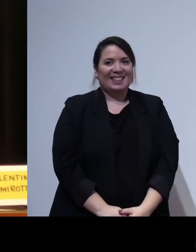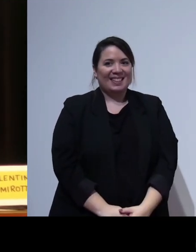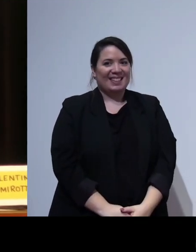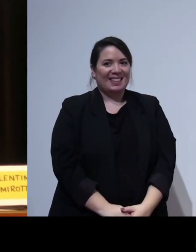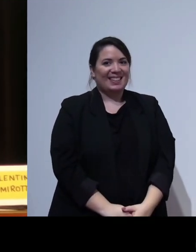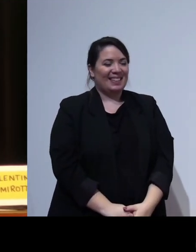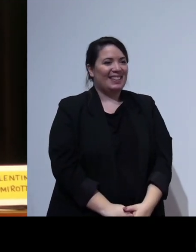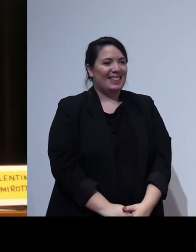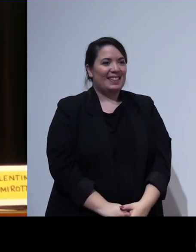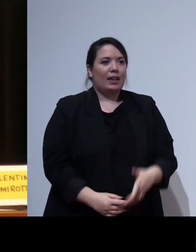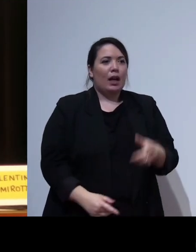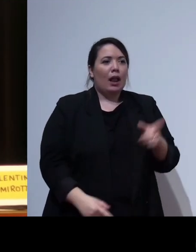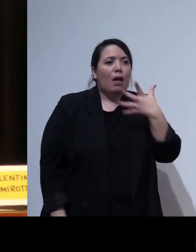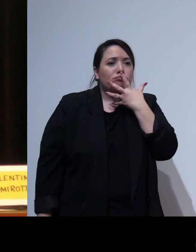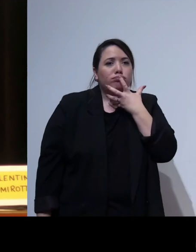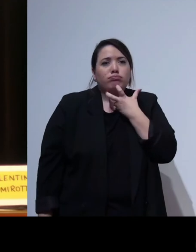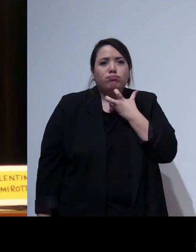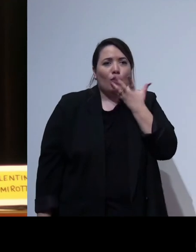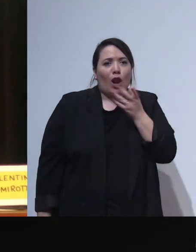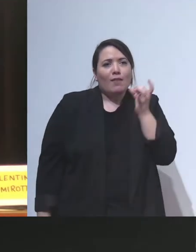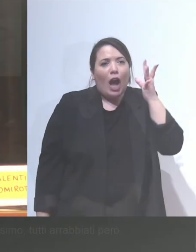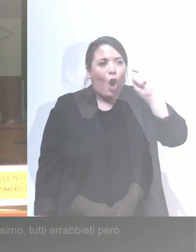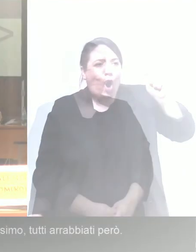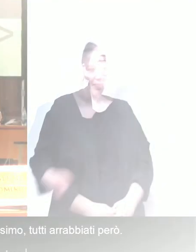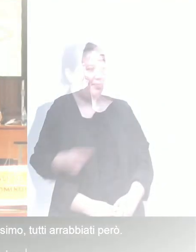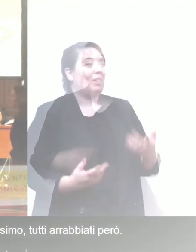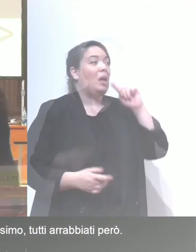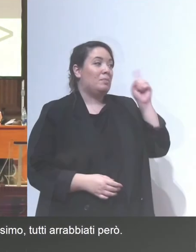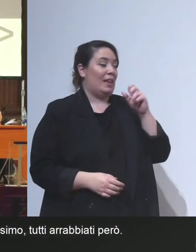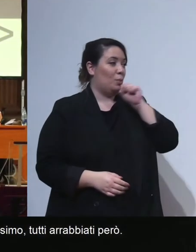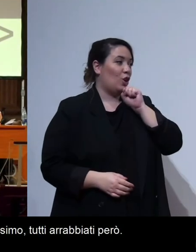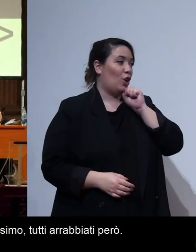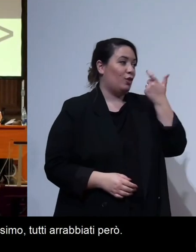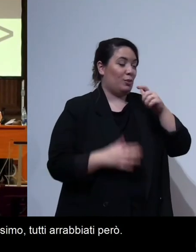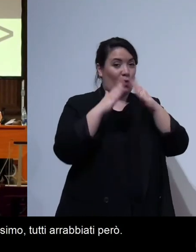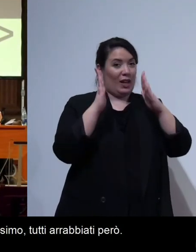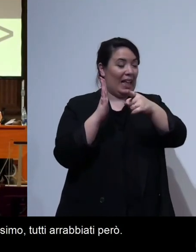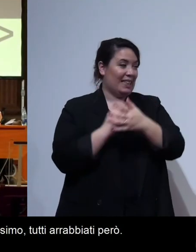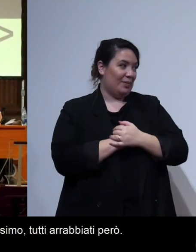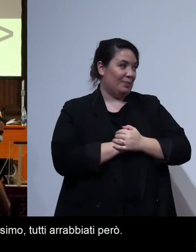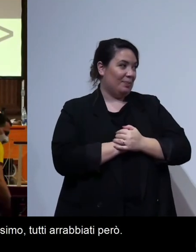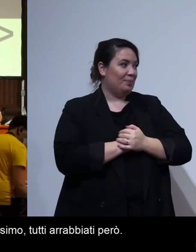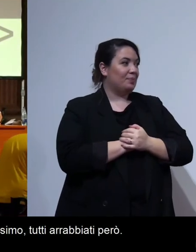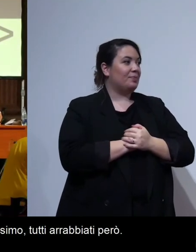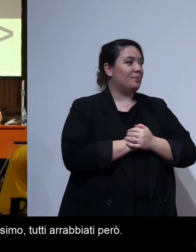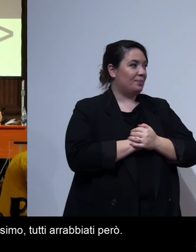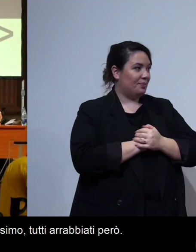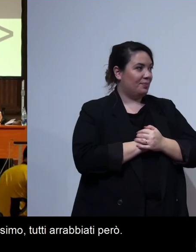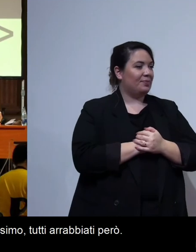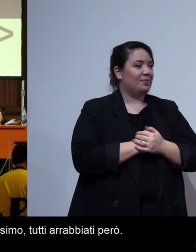esatto rimasta malissimo tutti arrabbiati però ok ok perfetto allora io intanto sono